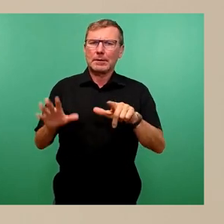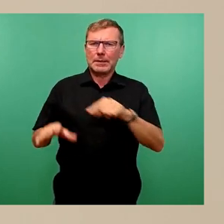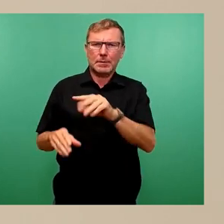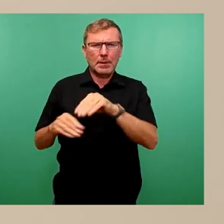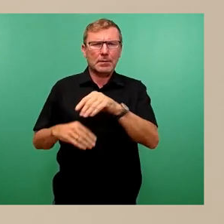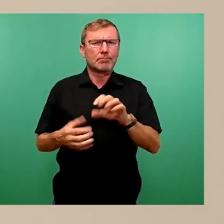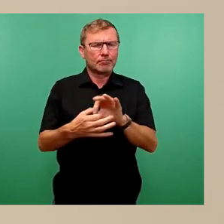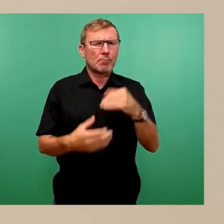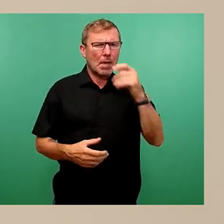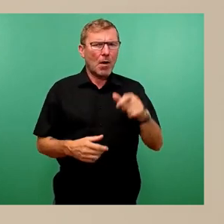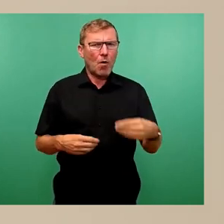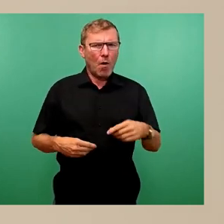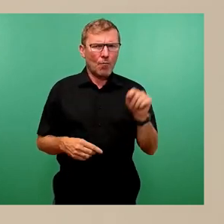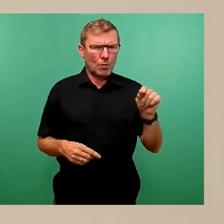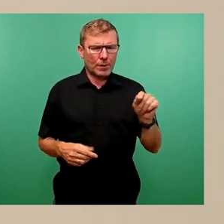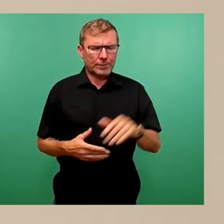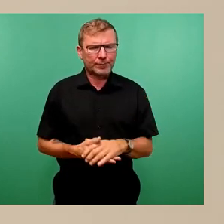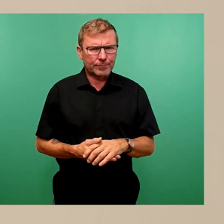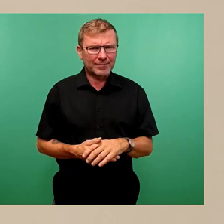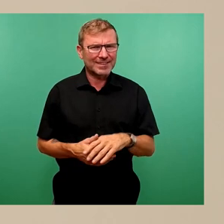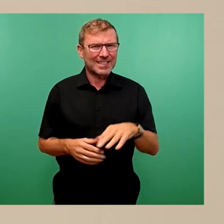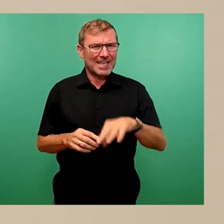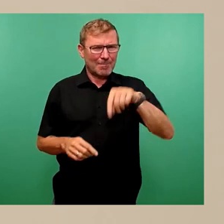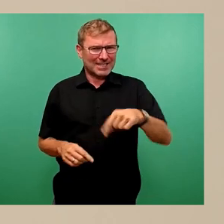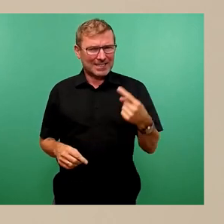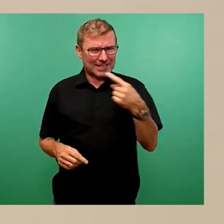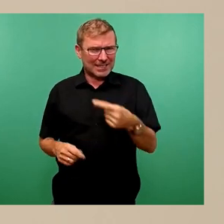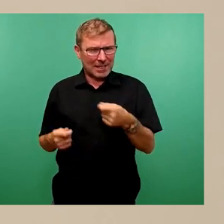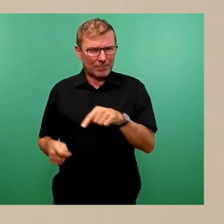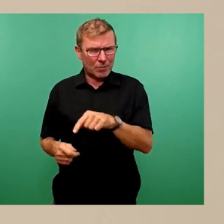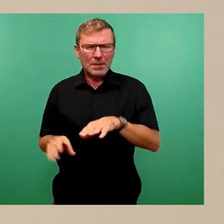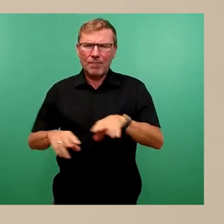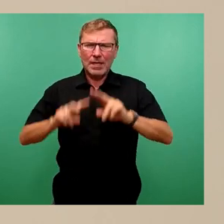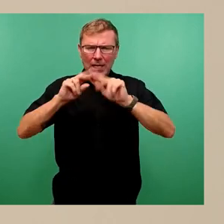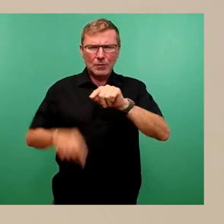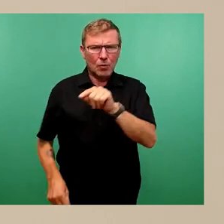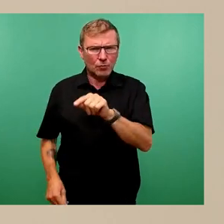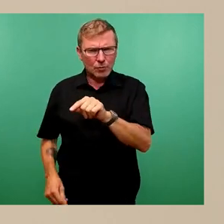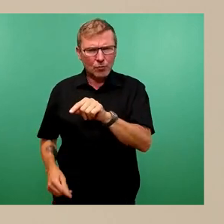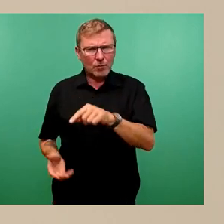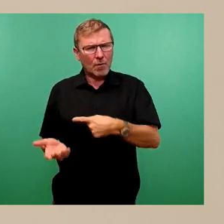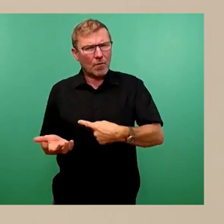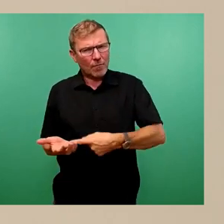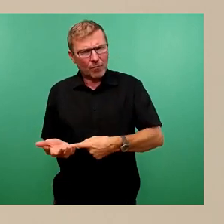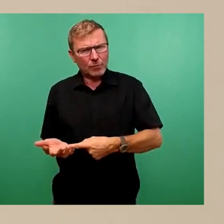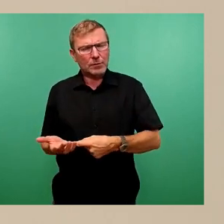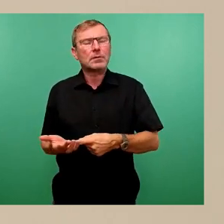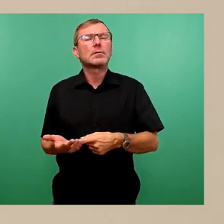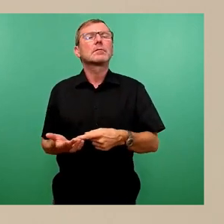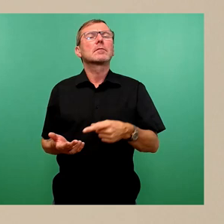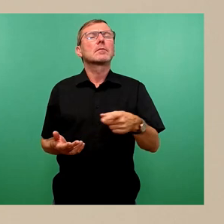Und der Beschluss aus dem März dieses Jahres, der eine Verkehrsuntersuchung fordert, wird ja mit dem Verkehrsversuch